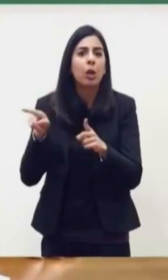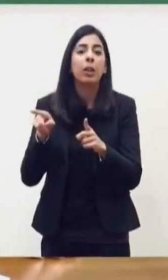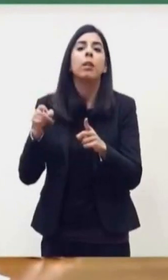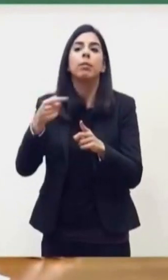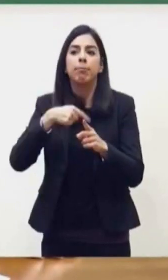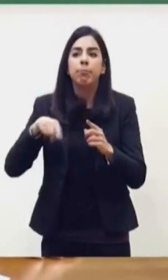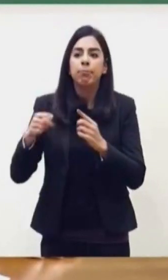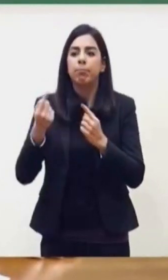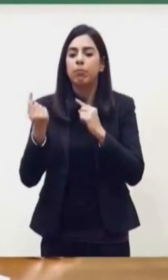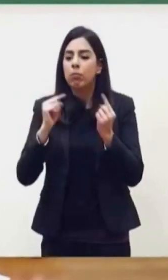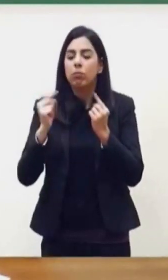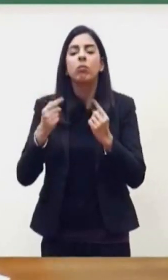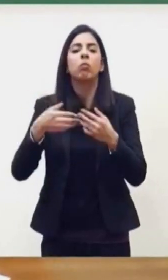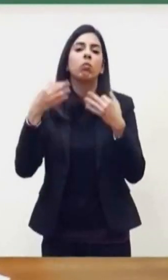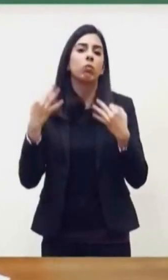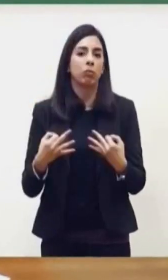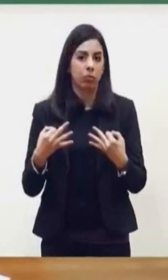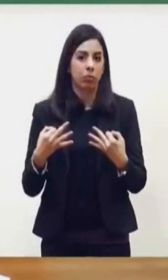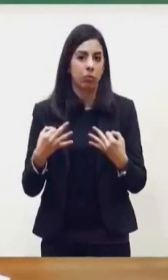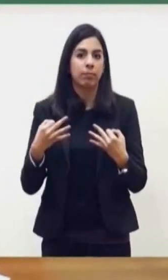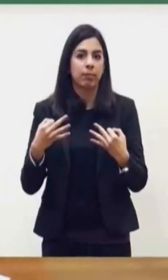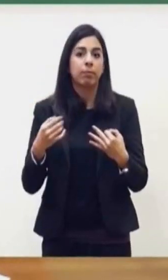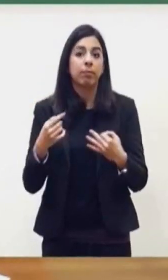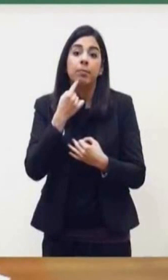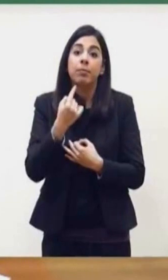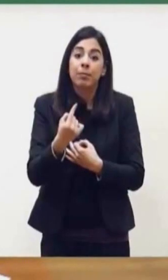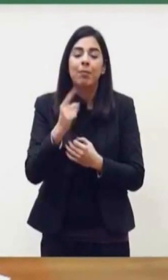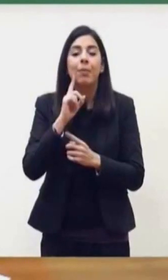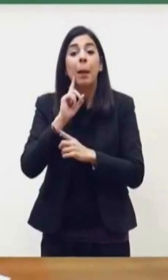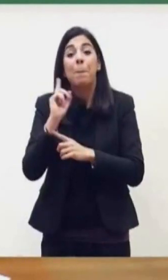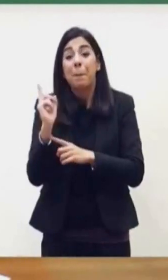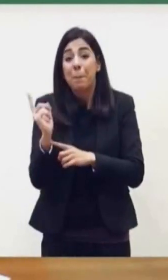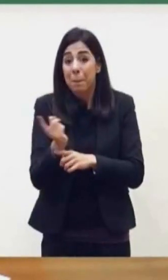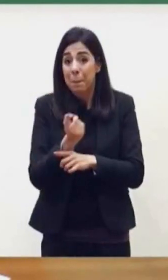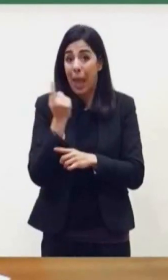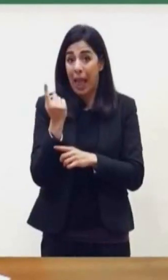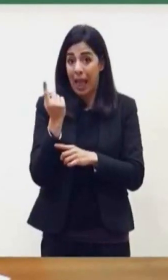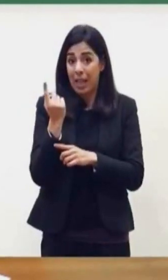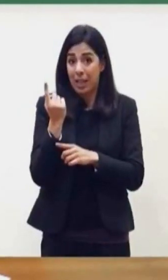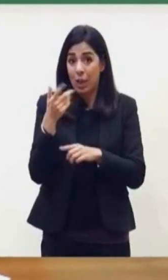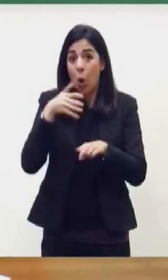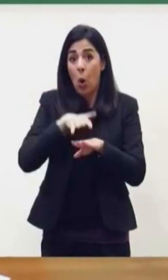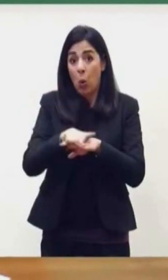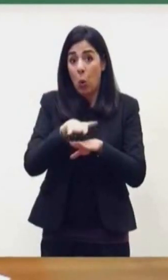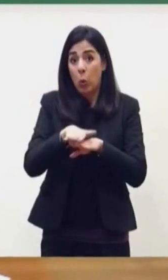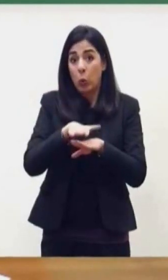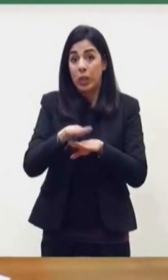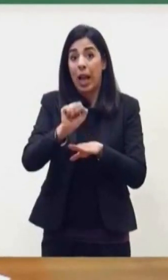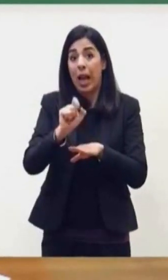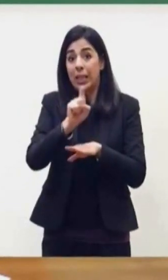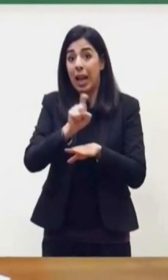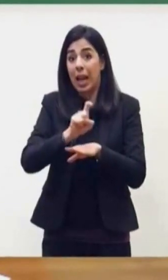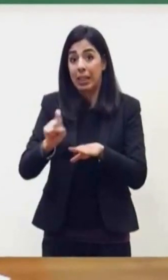raccomandare un uso preferenziale nei soggetti